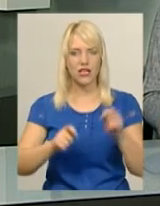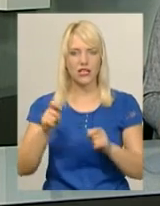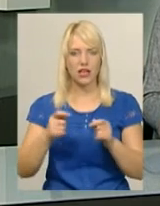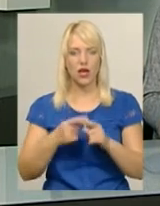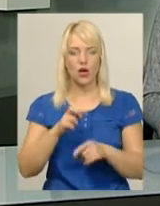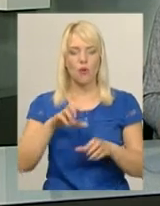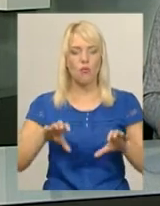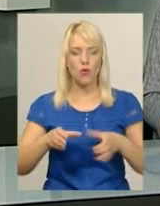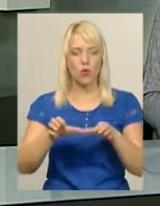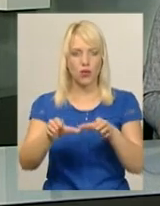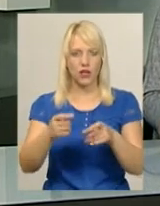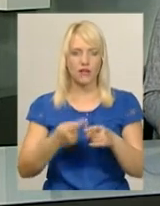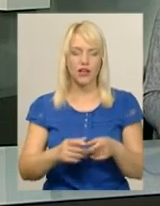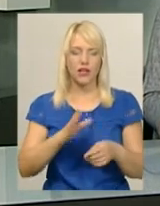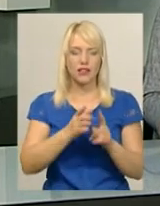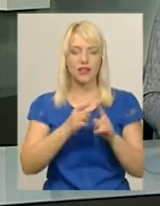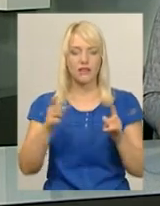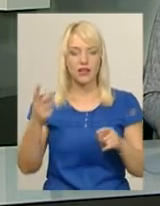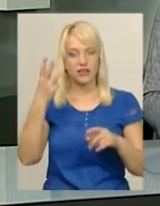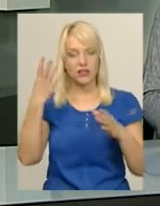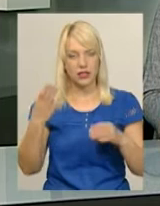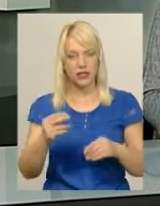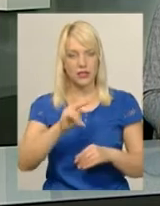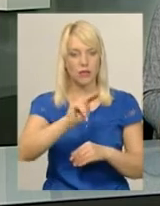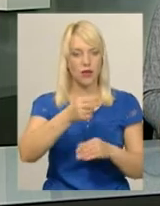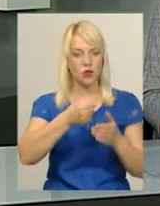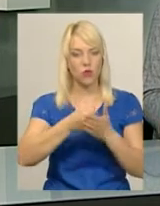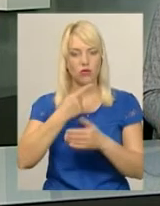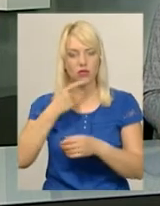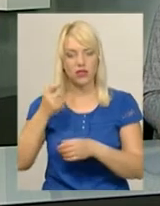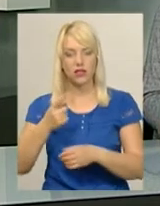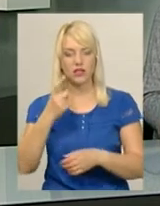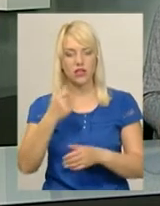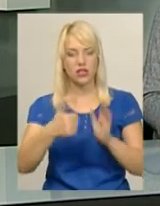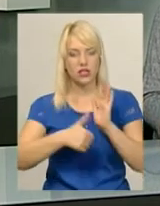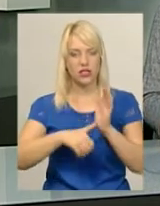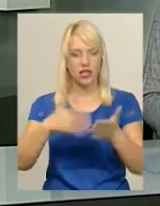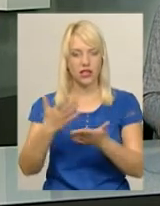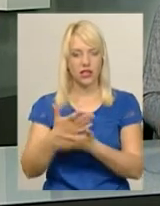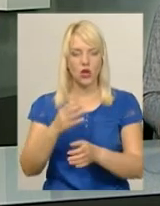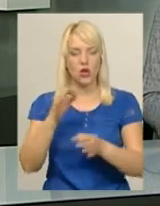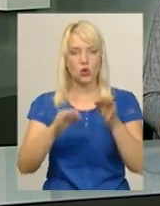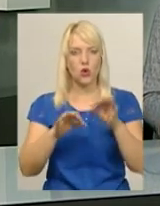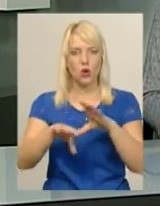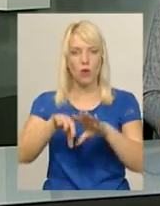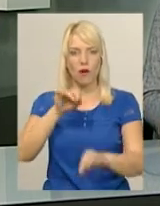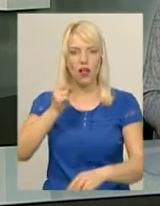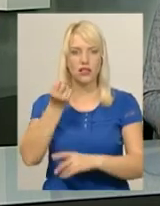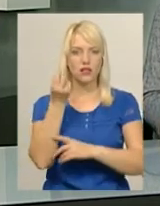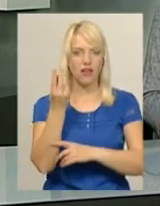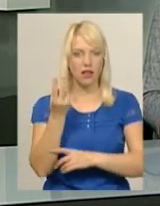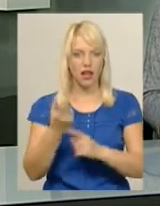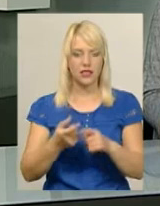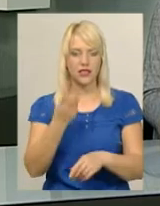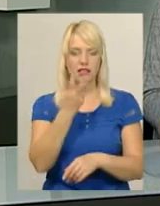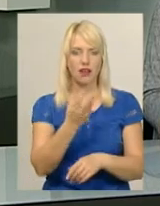«Бруківка». Тривав він три дні – з п'ятниці до неділі. Зі 106 короткометражок журі обрало 12 переможців, по три – у